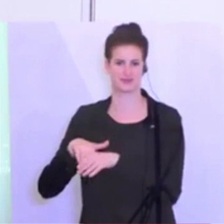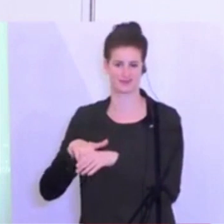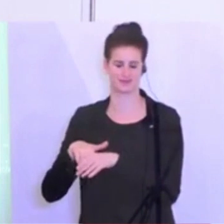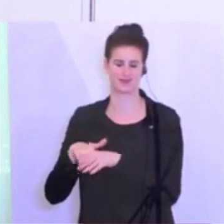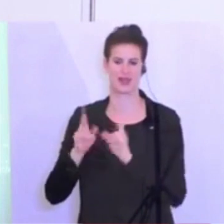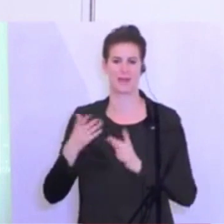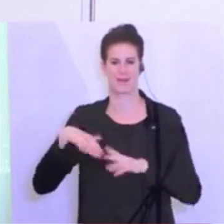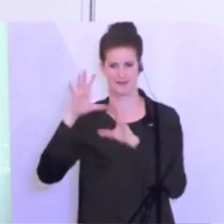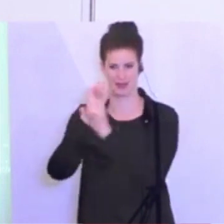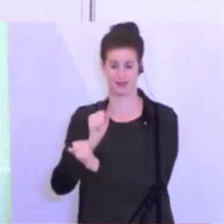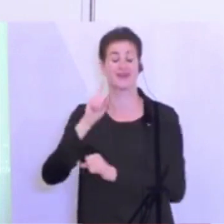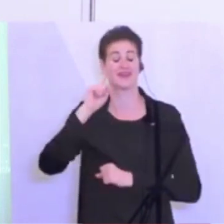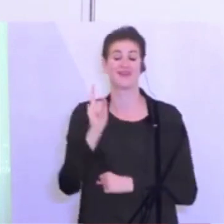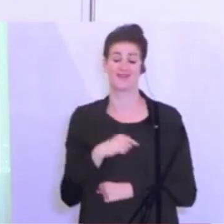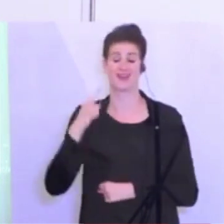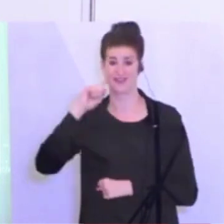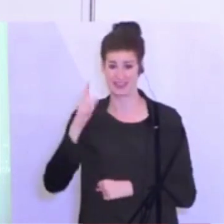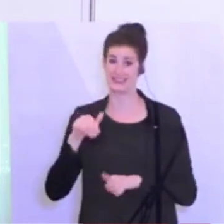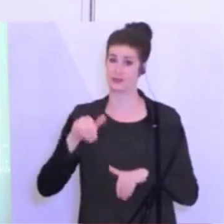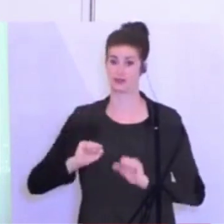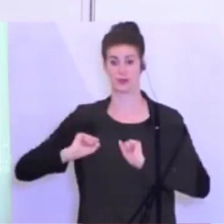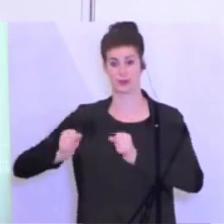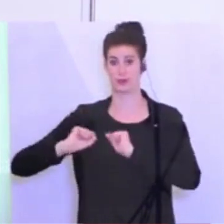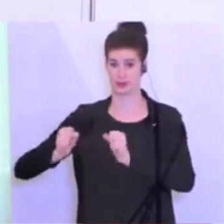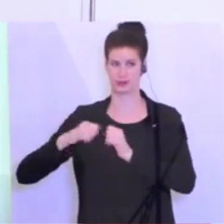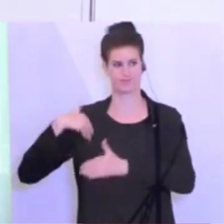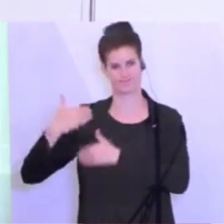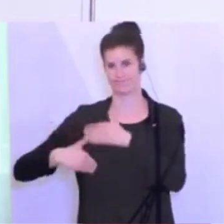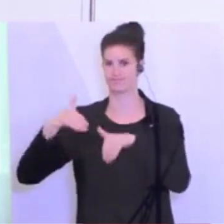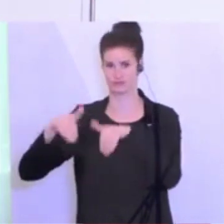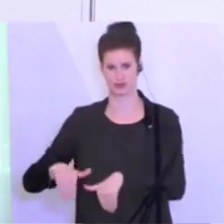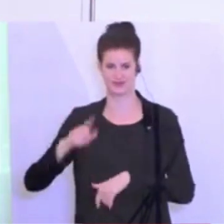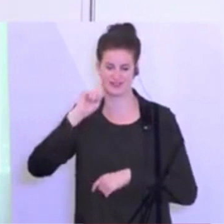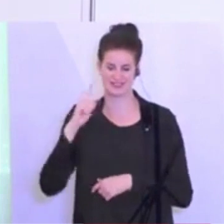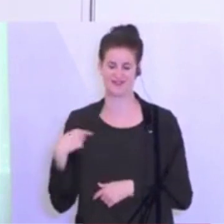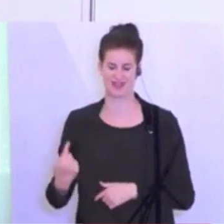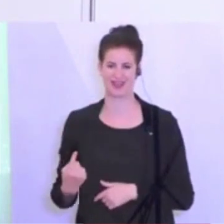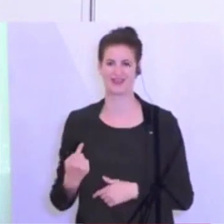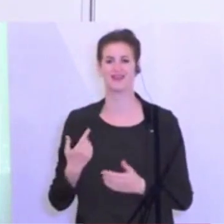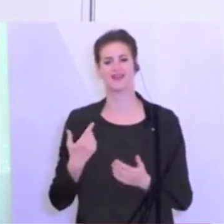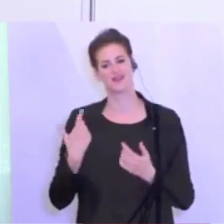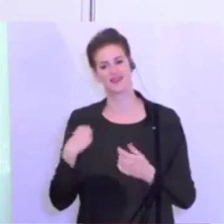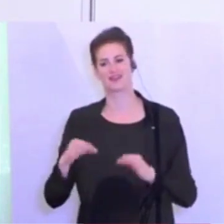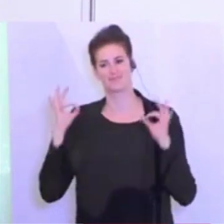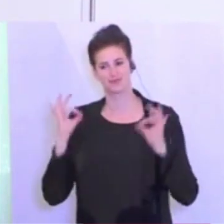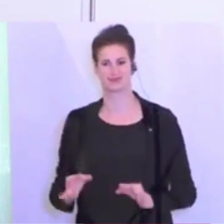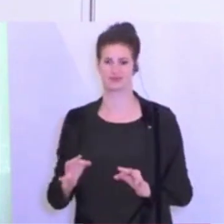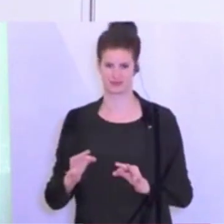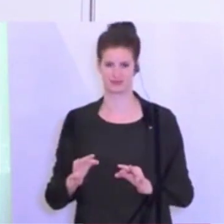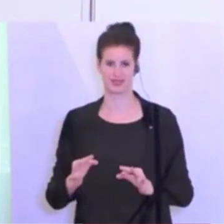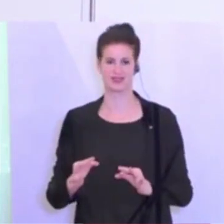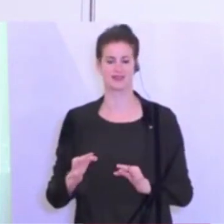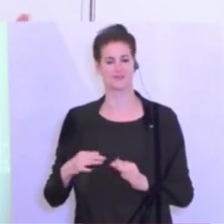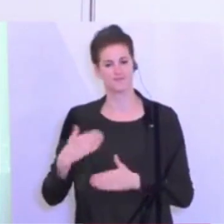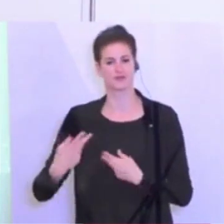dort ähnlich rasch vorwärts kommen müssen, da oder dort verbessern und anständig und frisch wieder andauern. Wenn Sie so